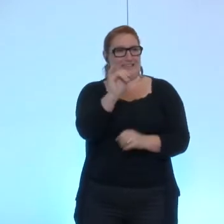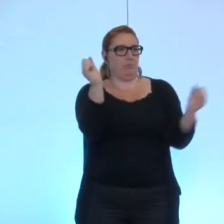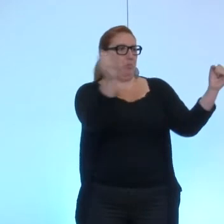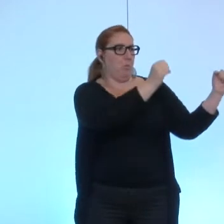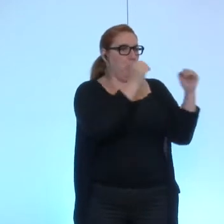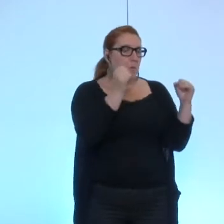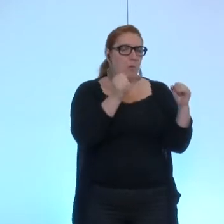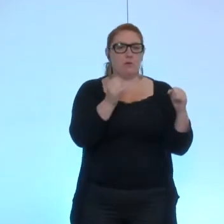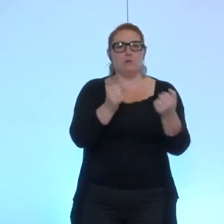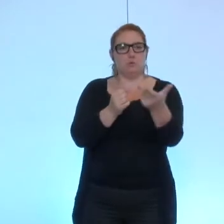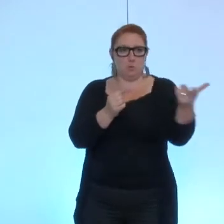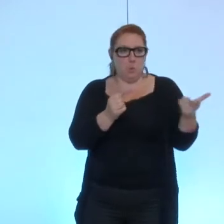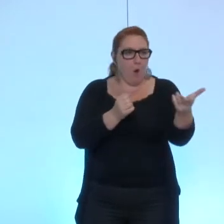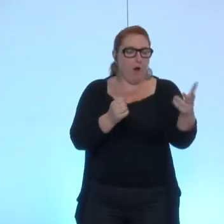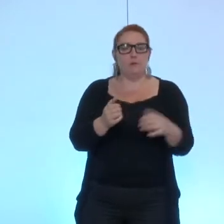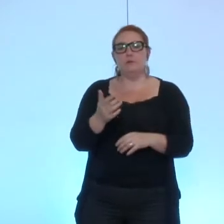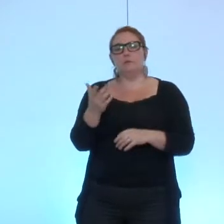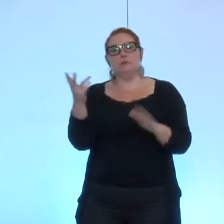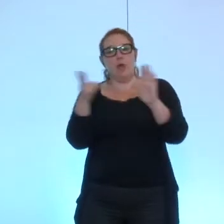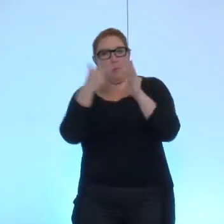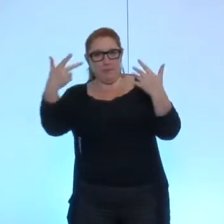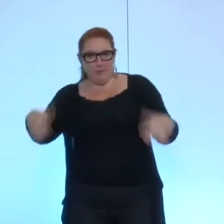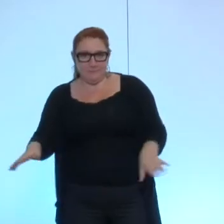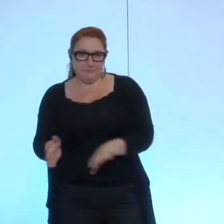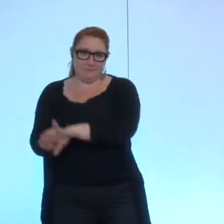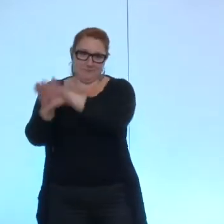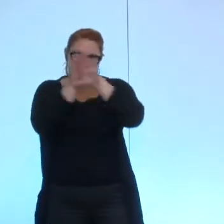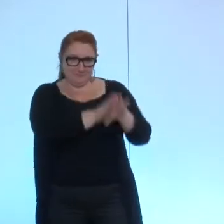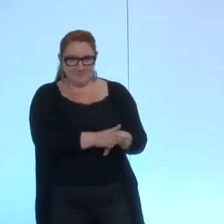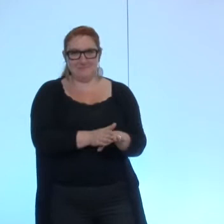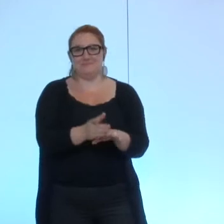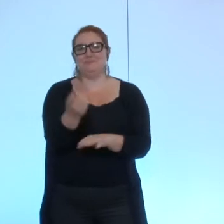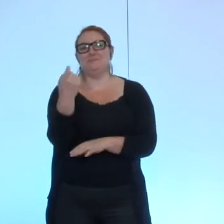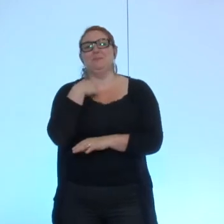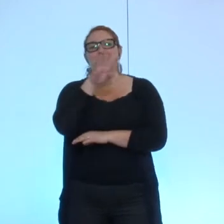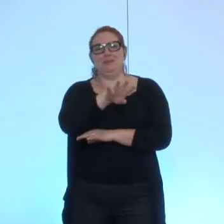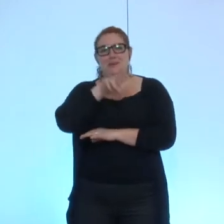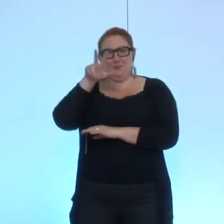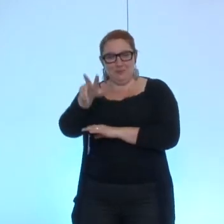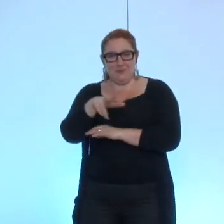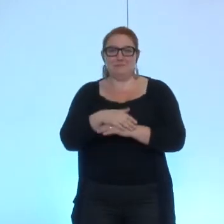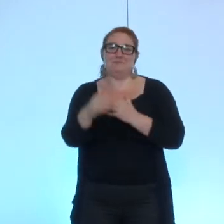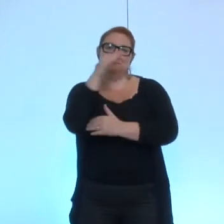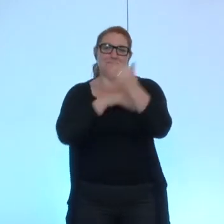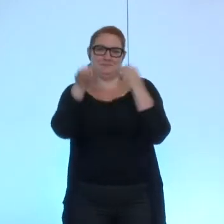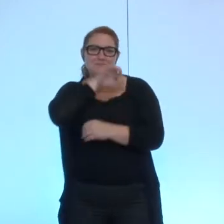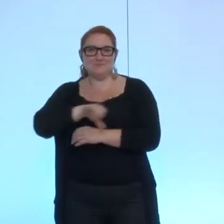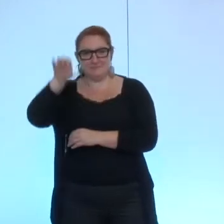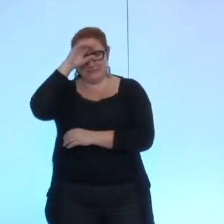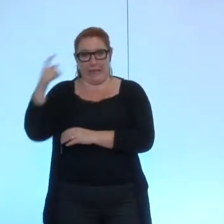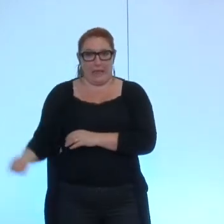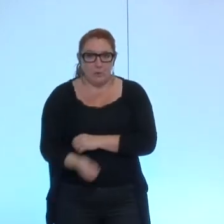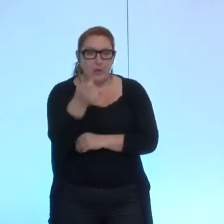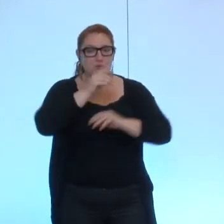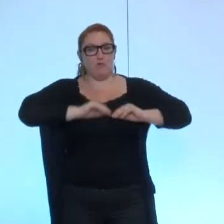pour les trois autres groupes cette délibération est adoptée délibération numéro 43 il s'agit du programme européen d'éducation et de